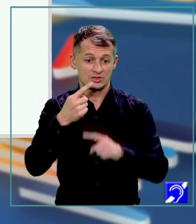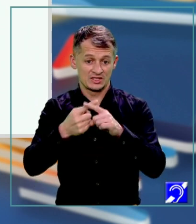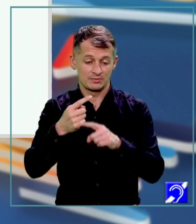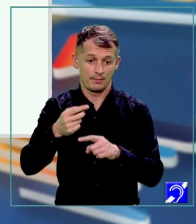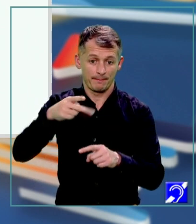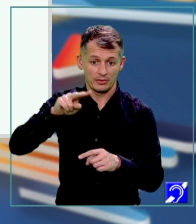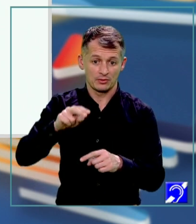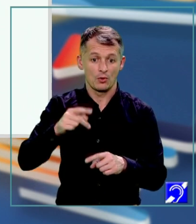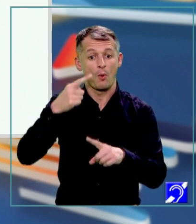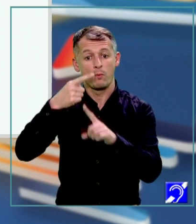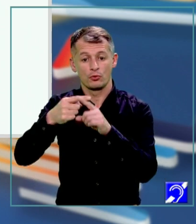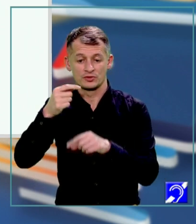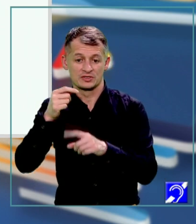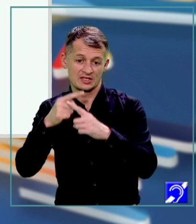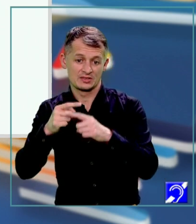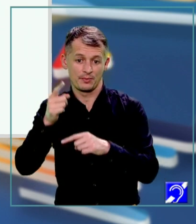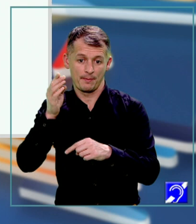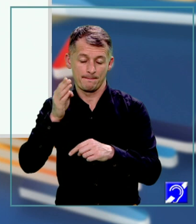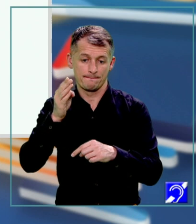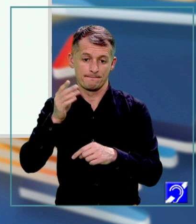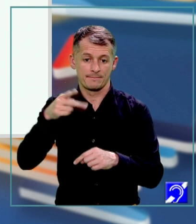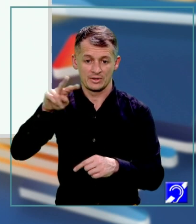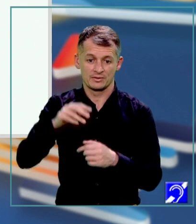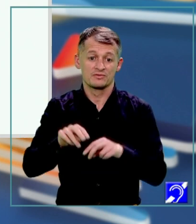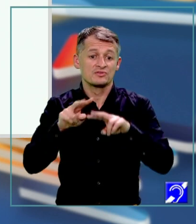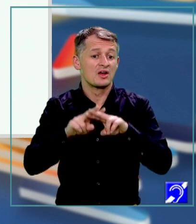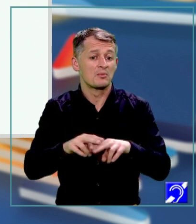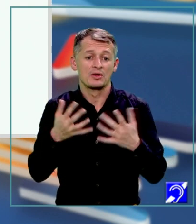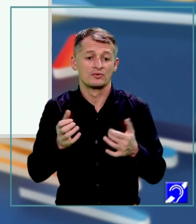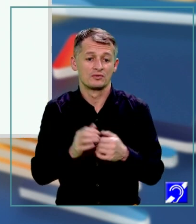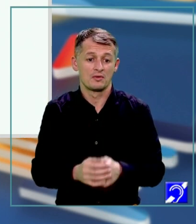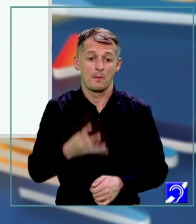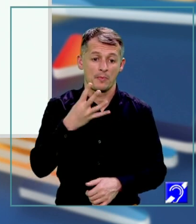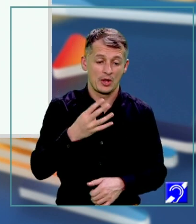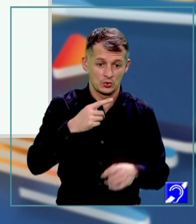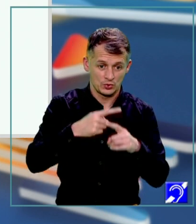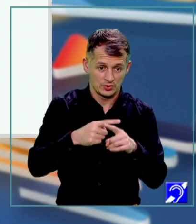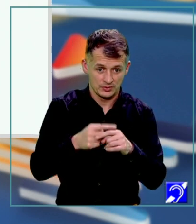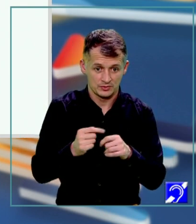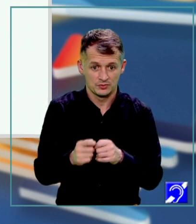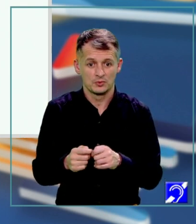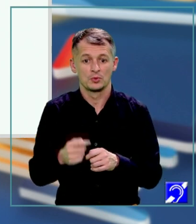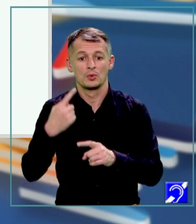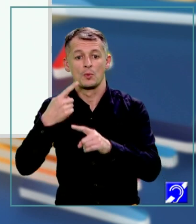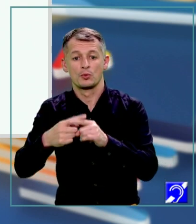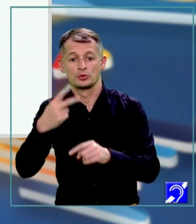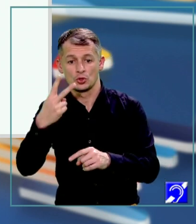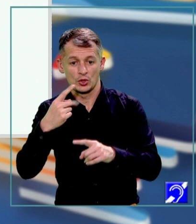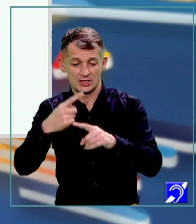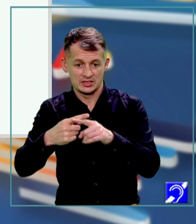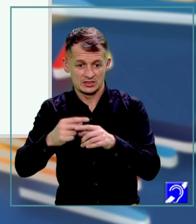plus x pătrat. Să vedem ce ne-a mai rămas. Ne-a rămas termenul 4x adunat cu 2x